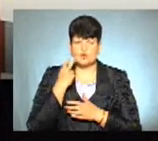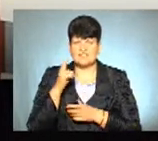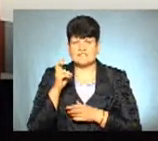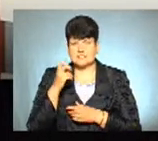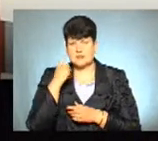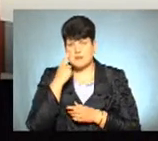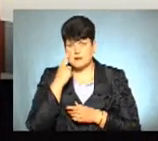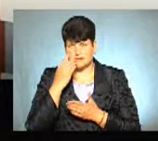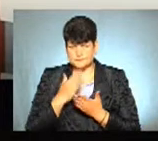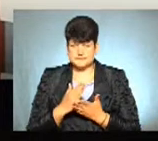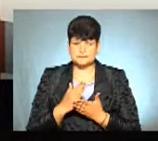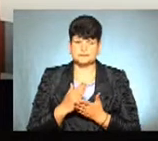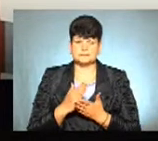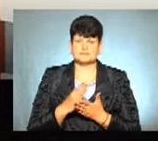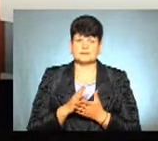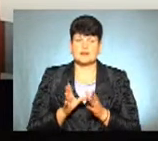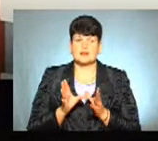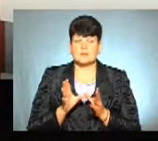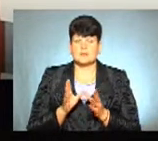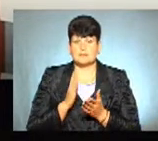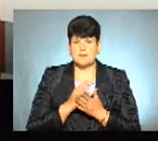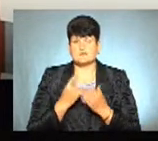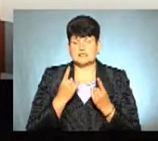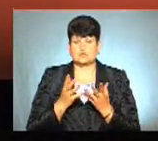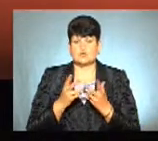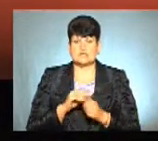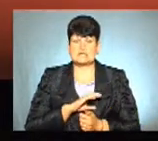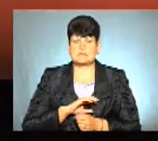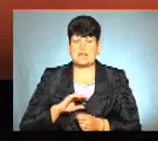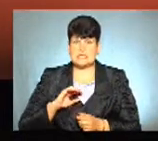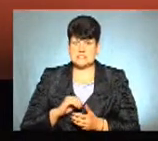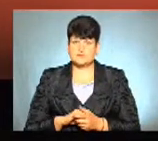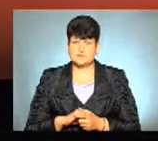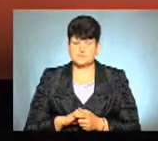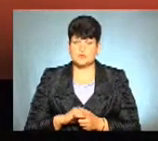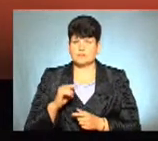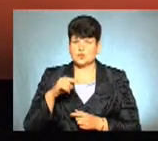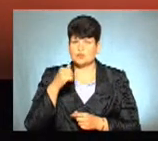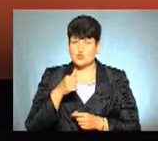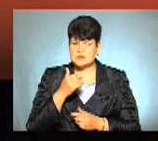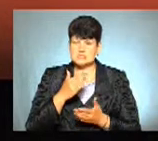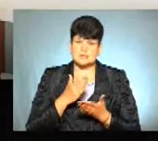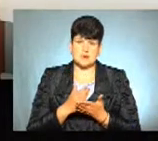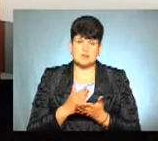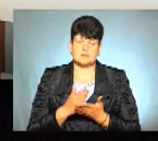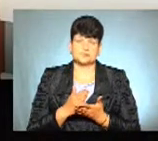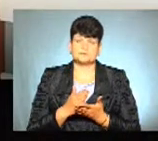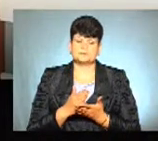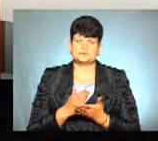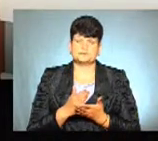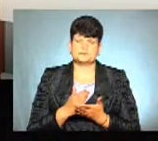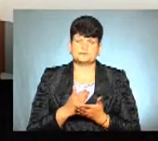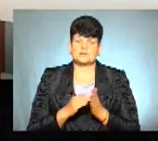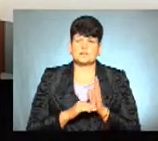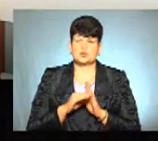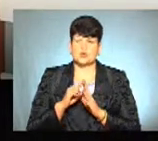балників, і разом з тим маємо велику кількість металістів. Цьогоріч ми маємо з